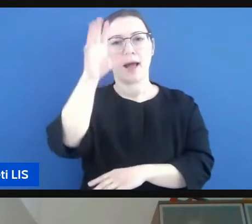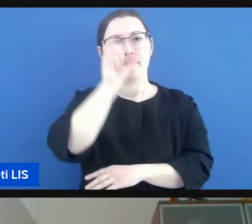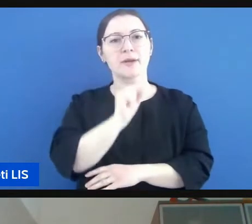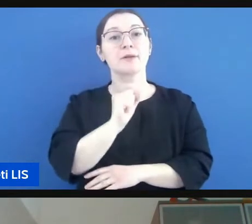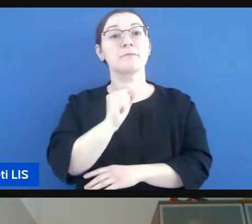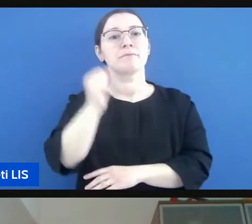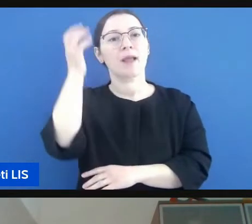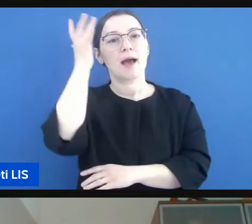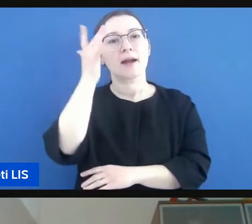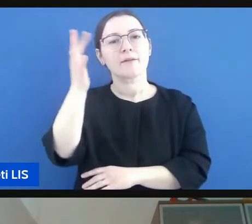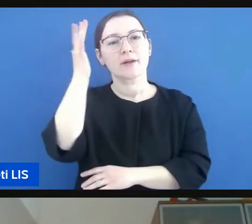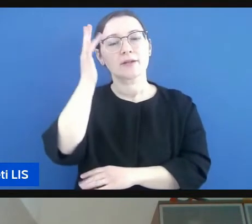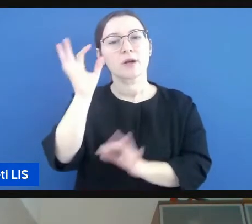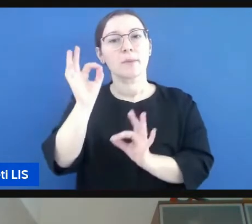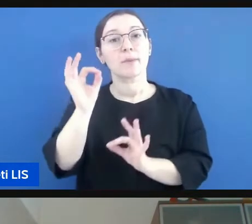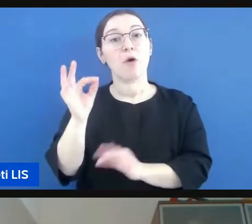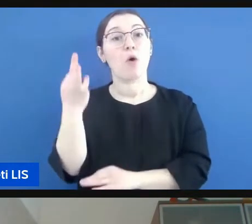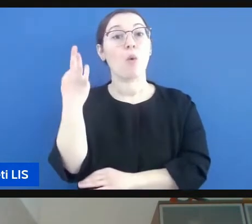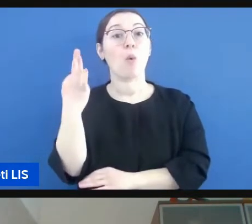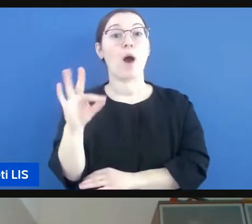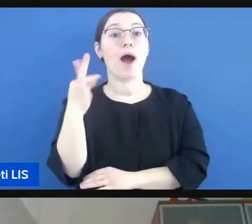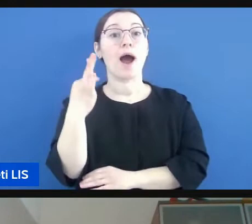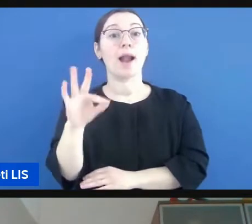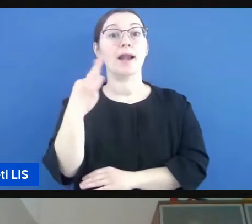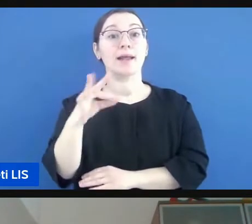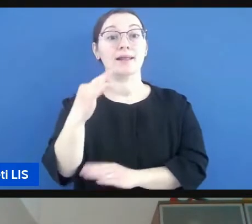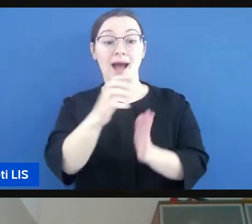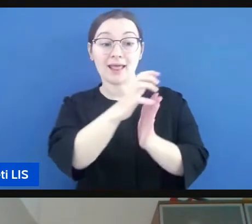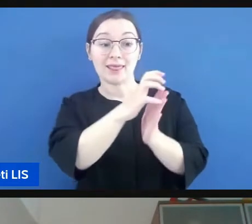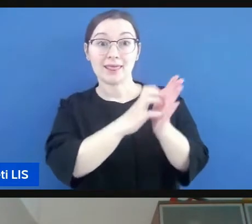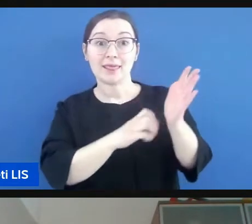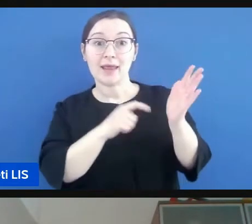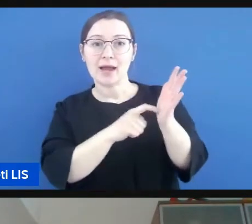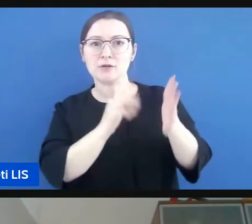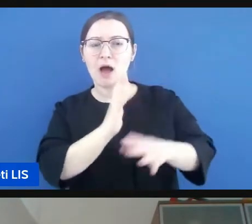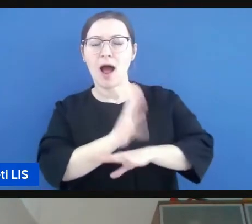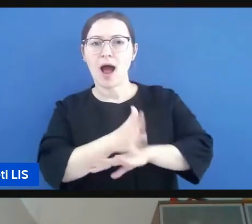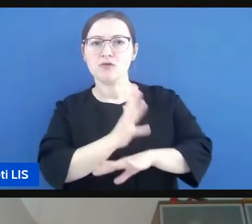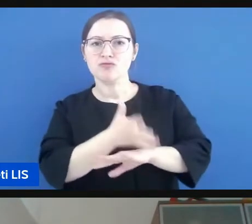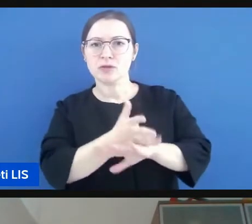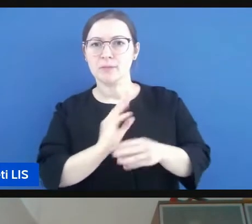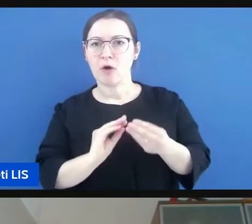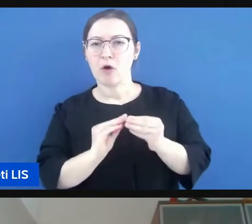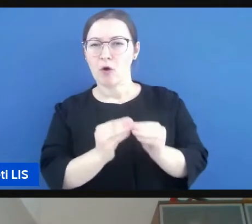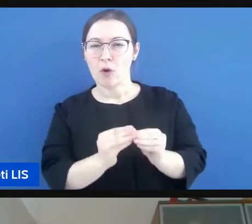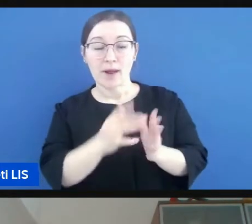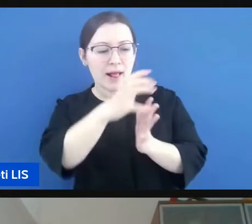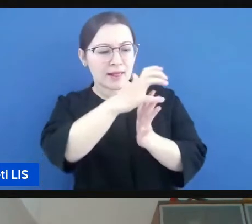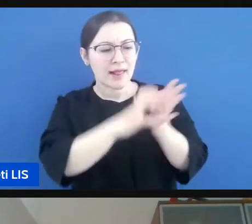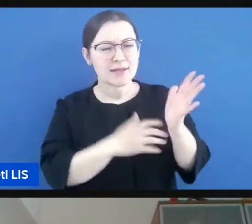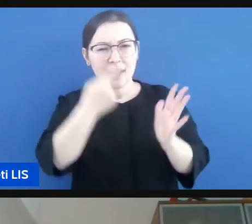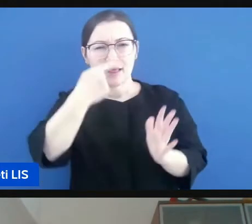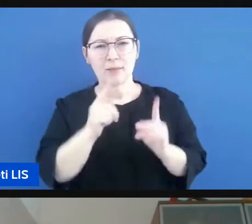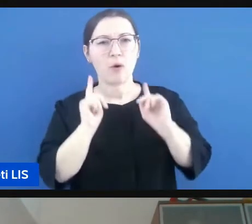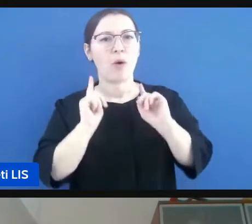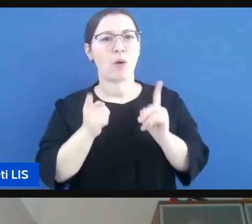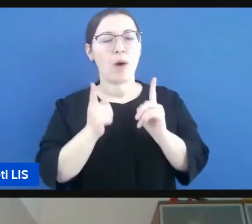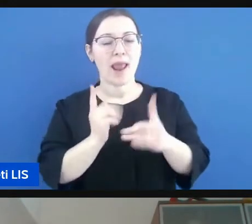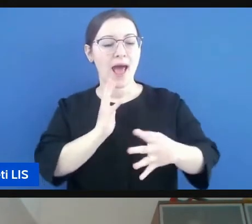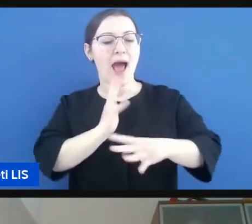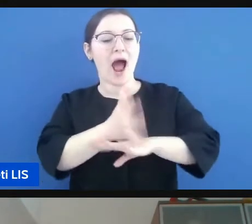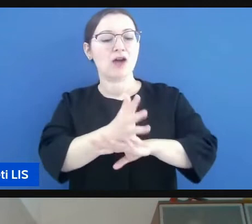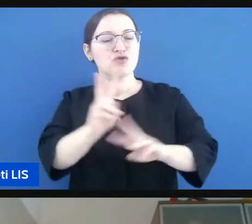soprattutto sulla qualità dei testi accessibili ai bambini e ai ragazzi sordi che testi quindi che accessibilità